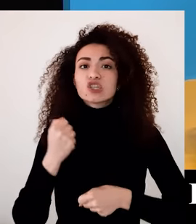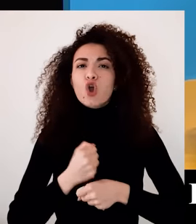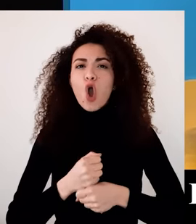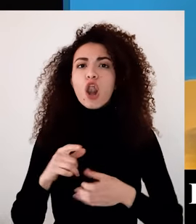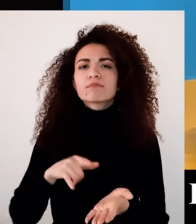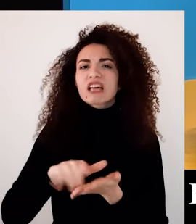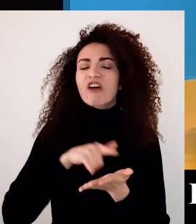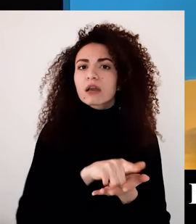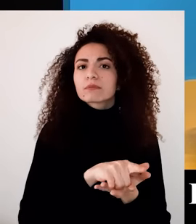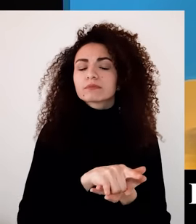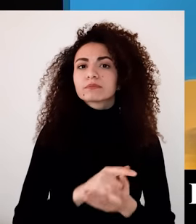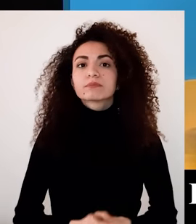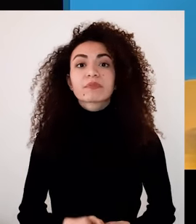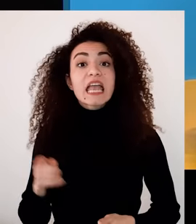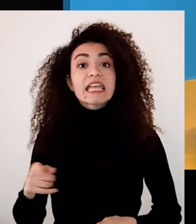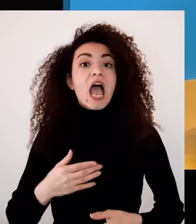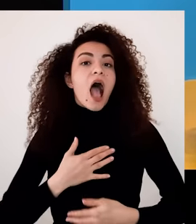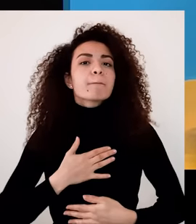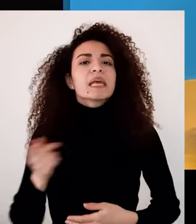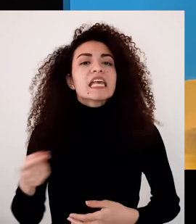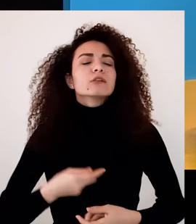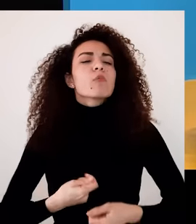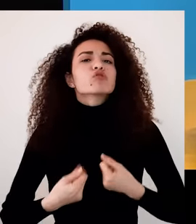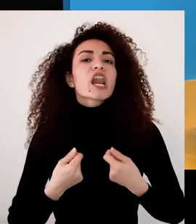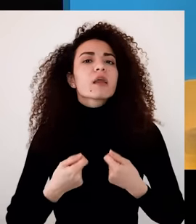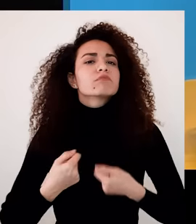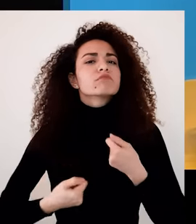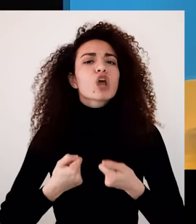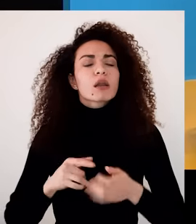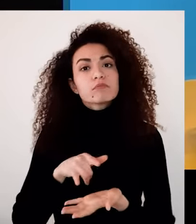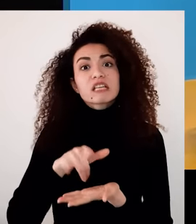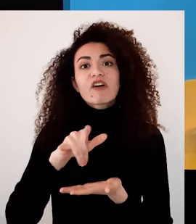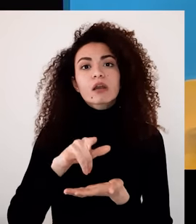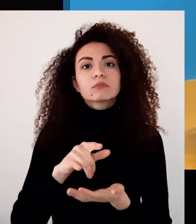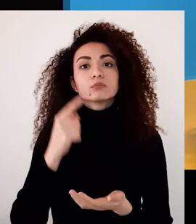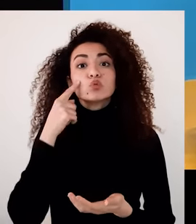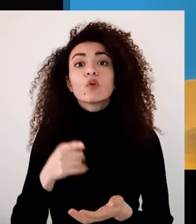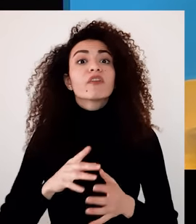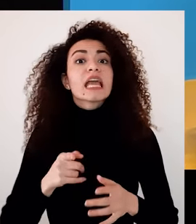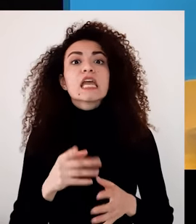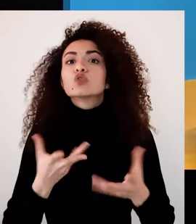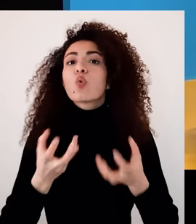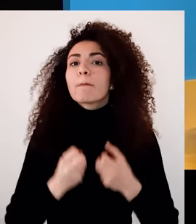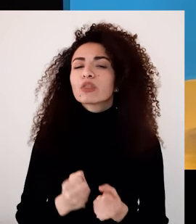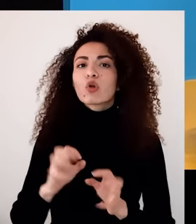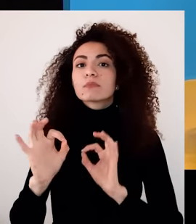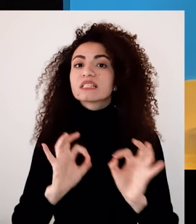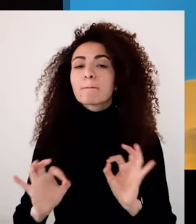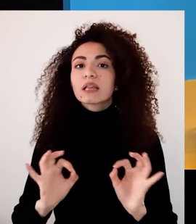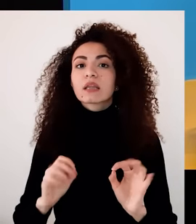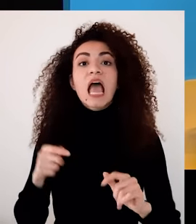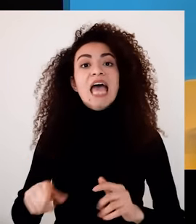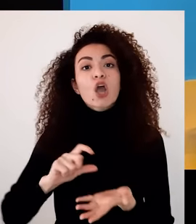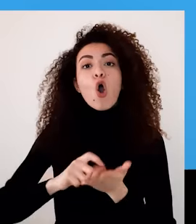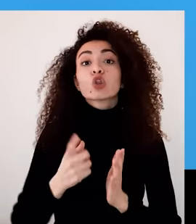بتأسيس مكالتها السياحية الخاصة حبت أن تختبر السفر بنفسها لبناء الخبرات المساعدة ولتوضيح شو